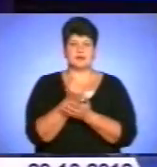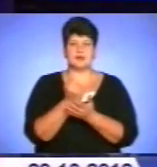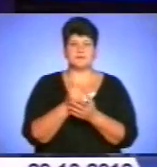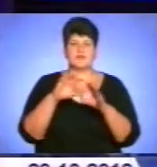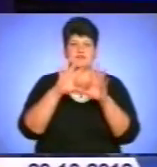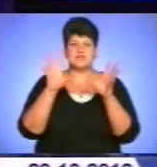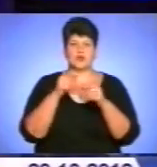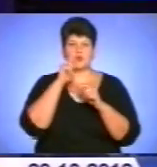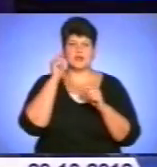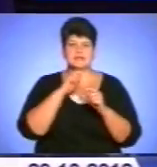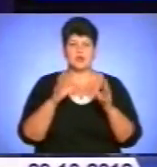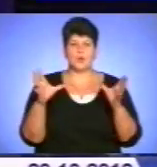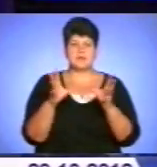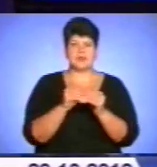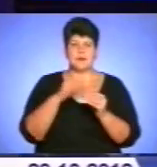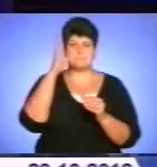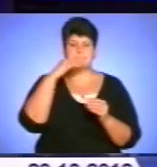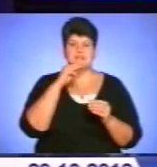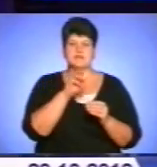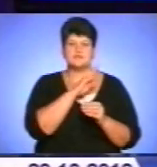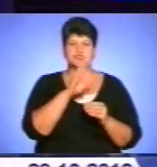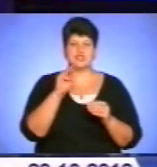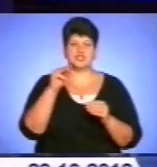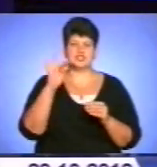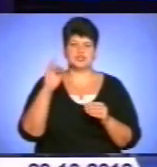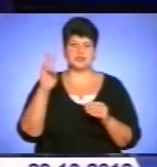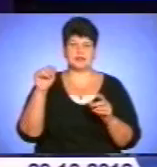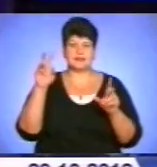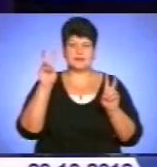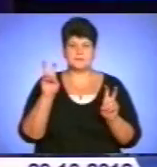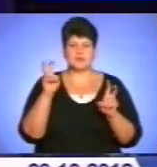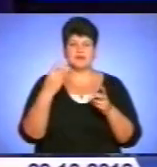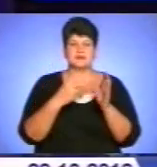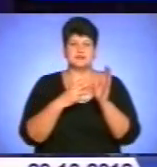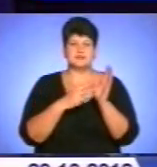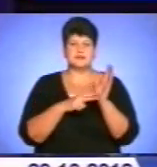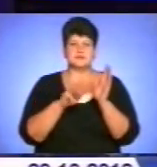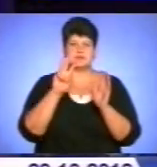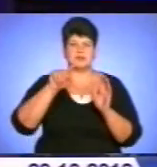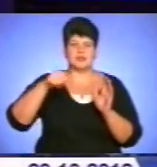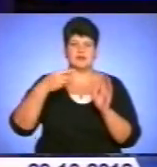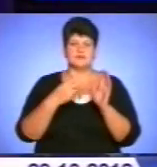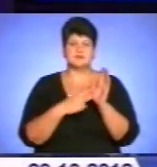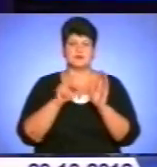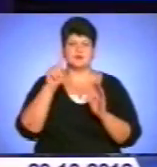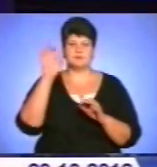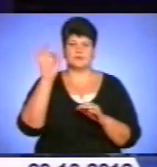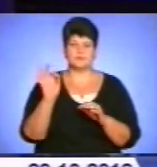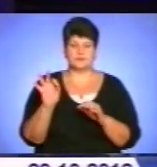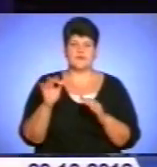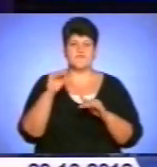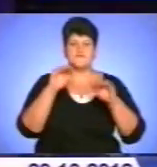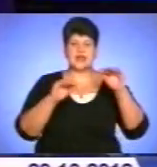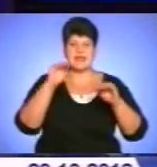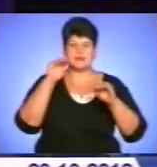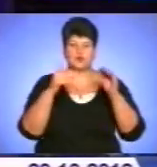«Всеукраїнське об'єднання Батьківщина». Політичне об'єднання «Свобода» – 33,71%. У рейтинговому порядку